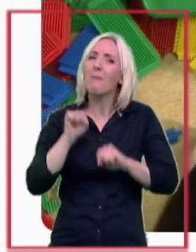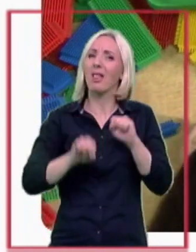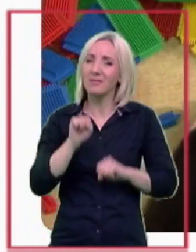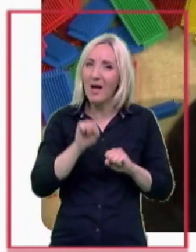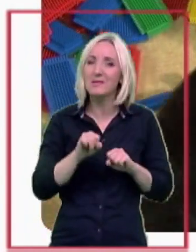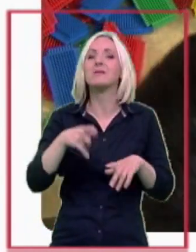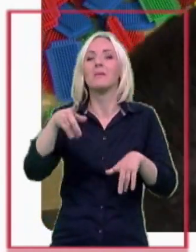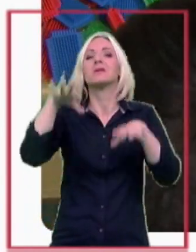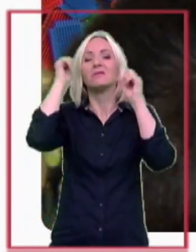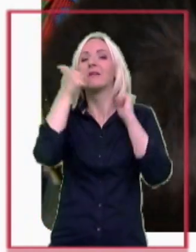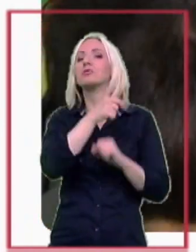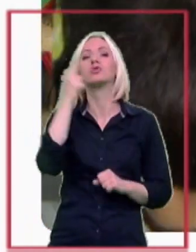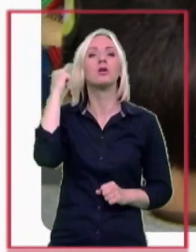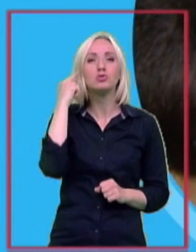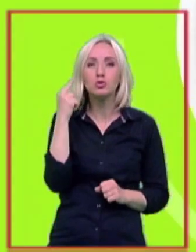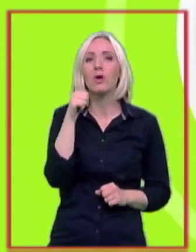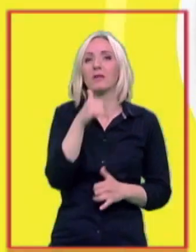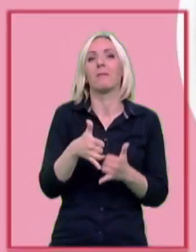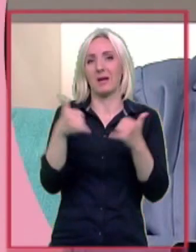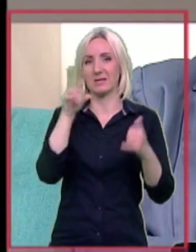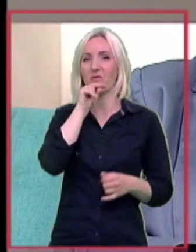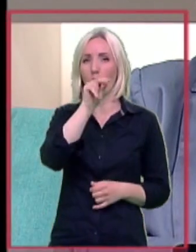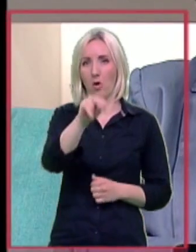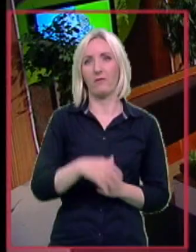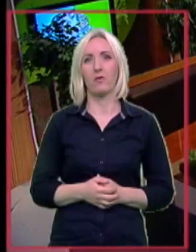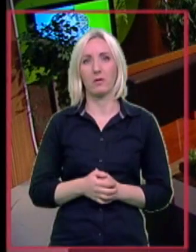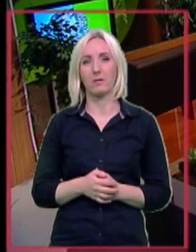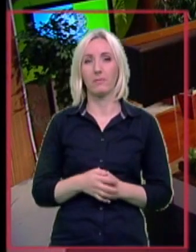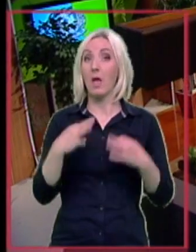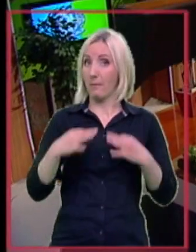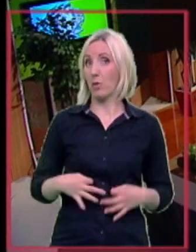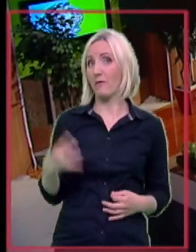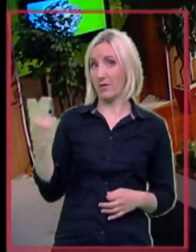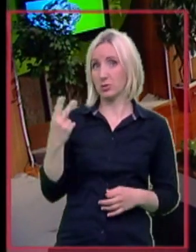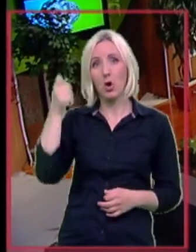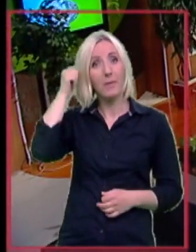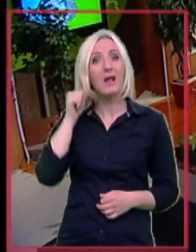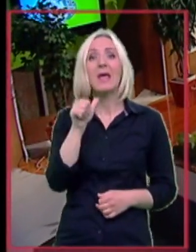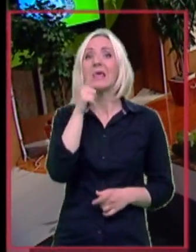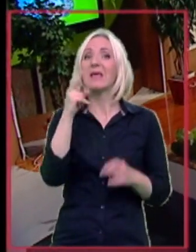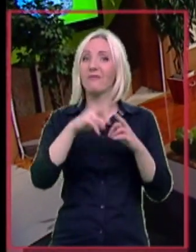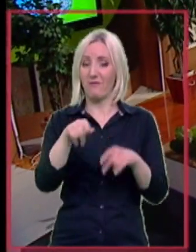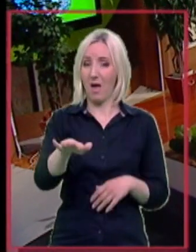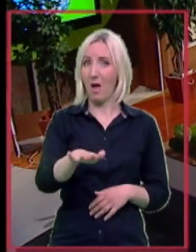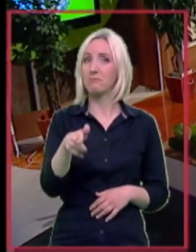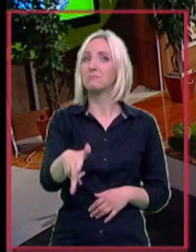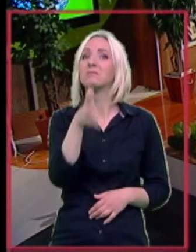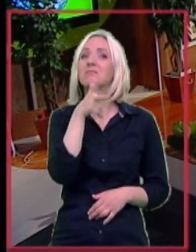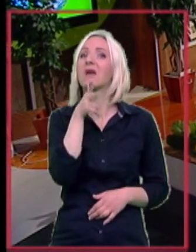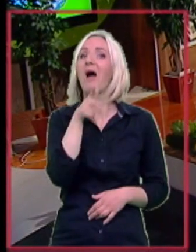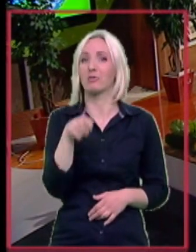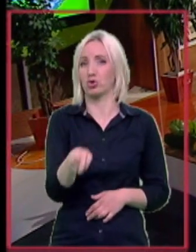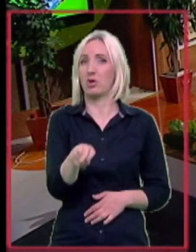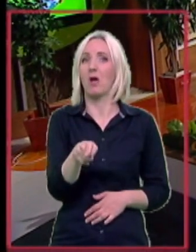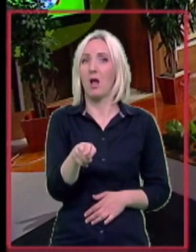a nakon toga i da bi se razvio govor. Tek ih je profesor operisao kada je Iva tražila da ide na operaciju i da